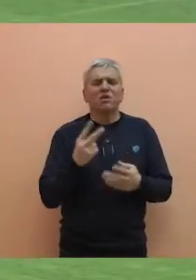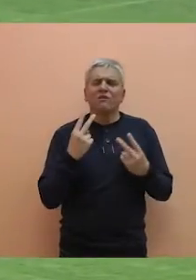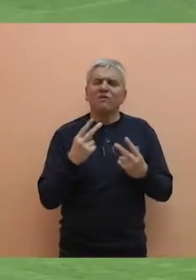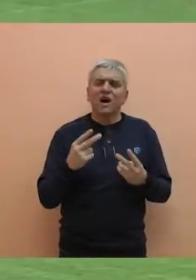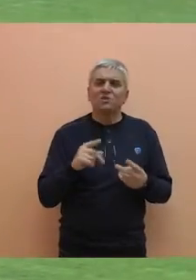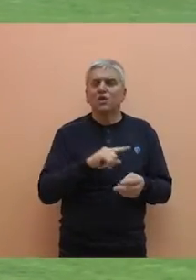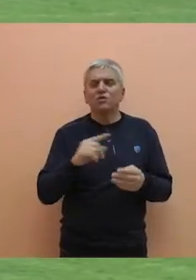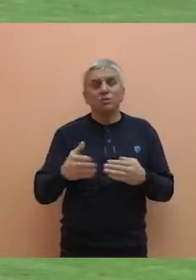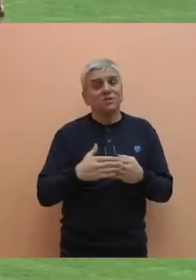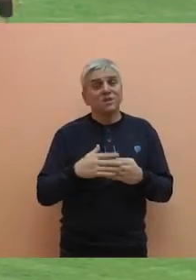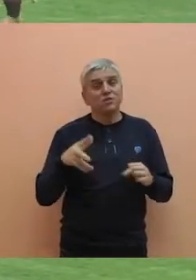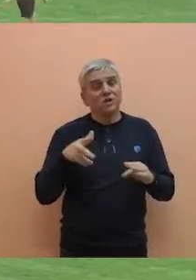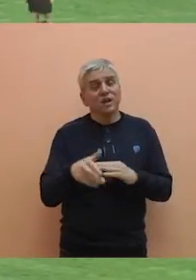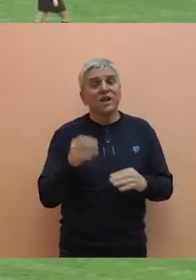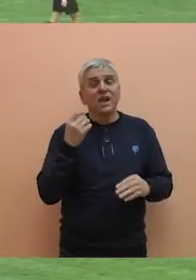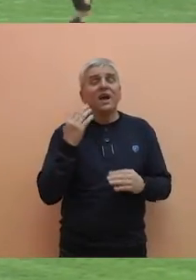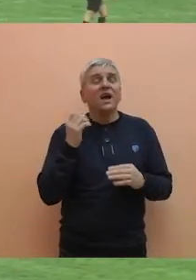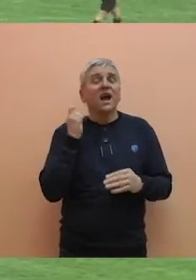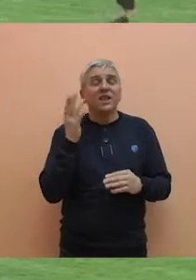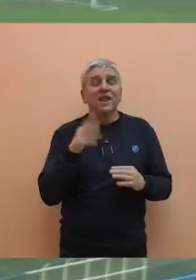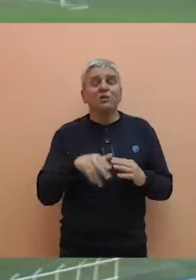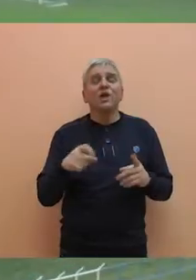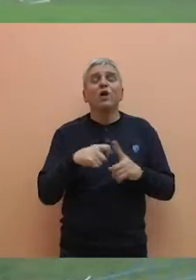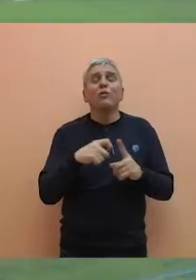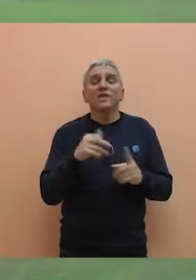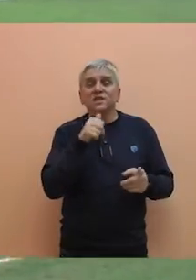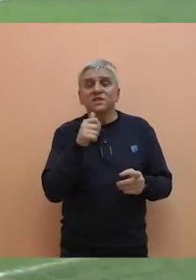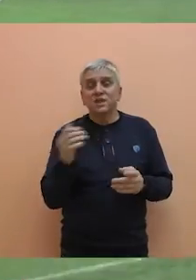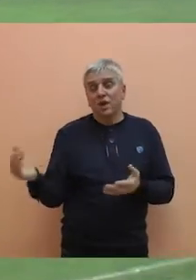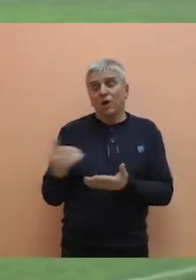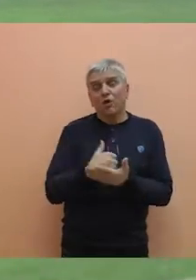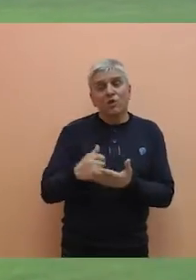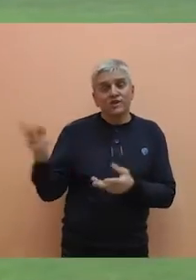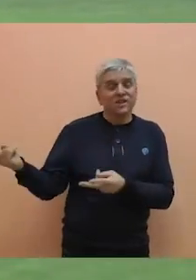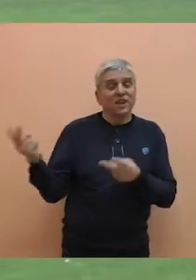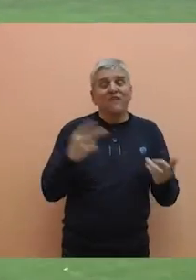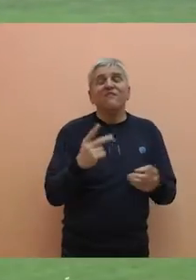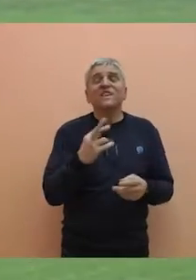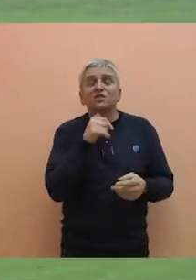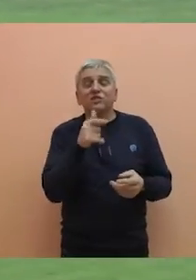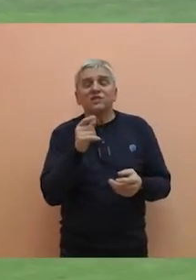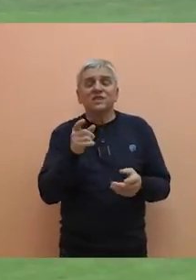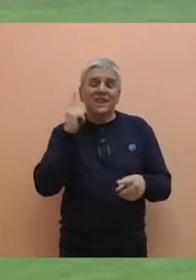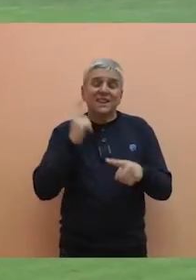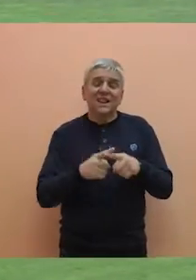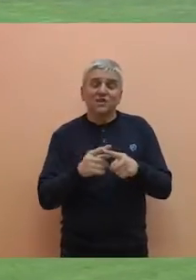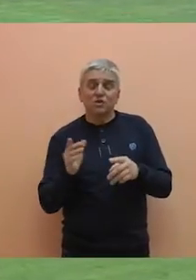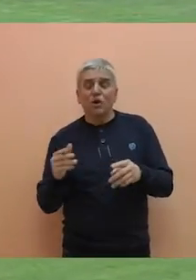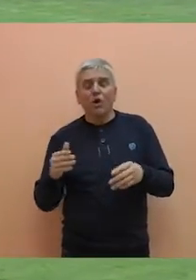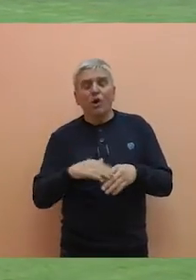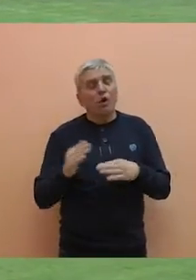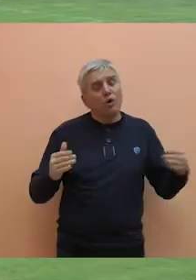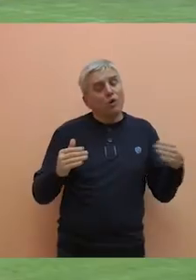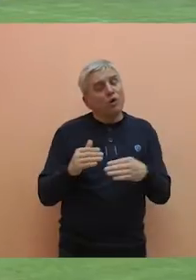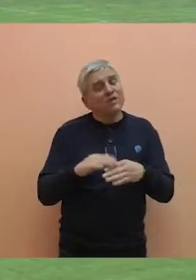nije se dešavalo do pred kraj kada najbolji igrač domaćih Kobiljski koristi odlično dodavanje Veselinovića i preciznim udarcem